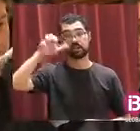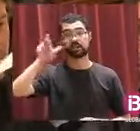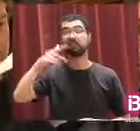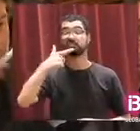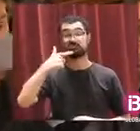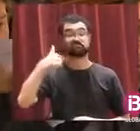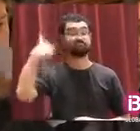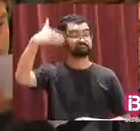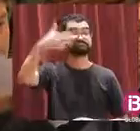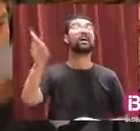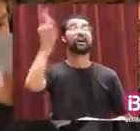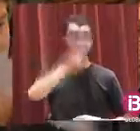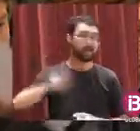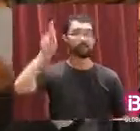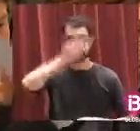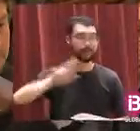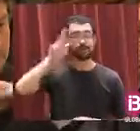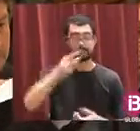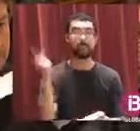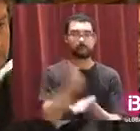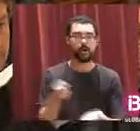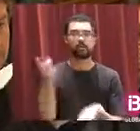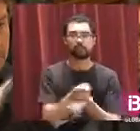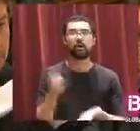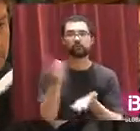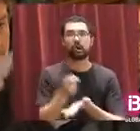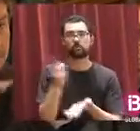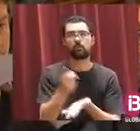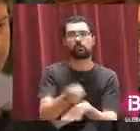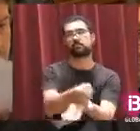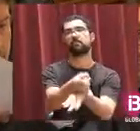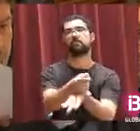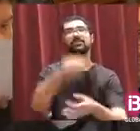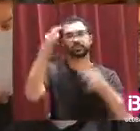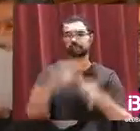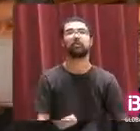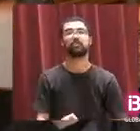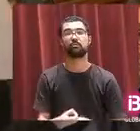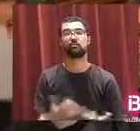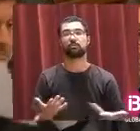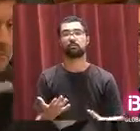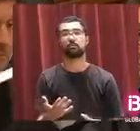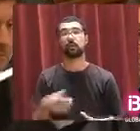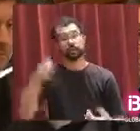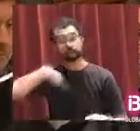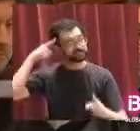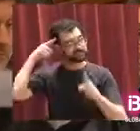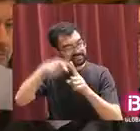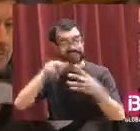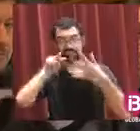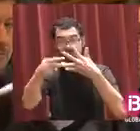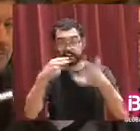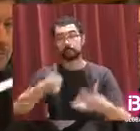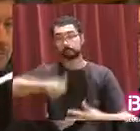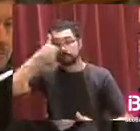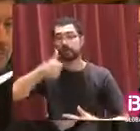gradual, que se repetirien un pic i un altre i també per tal de guanyar en eficiència i en transparència, que és un